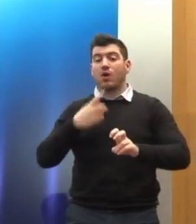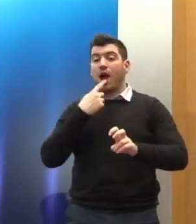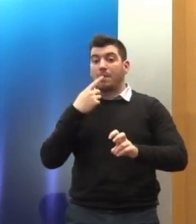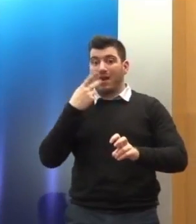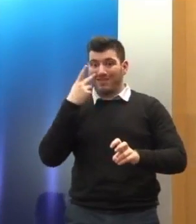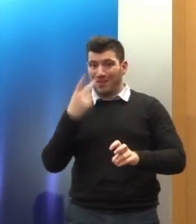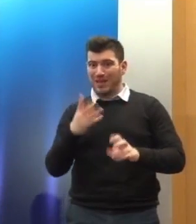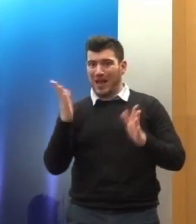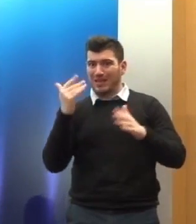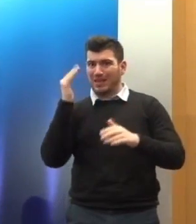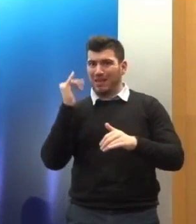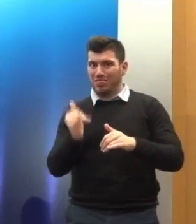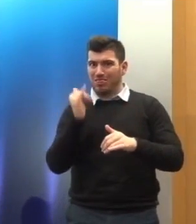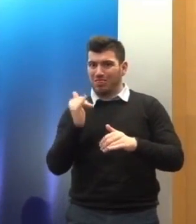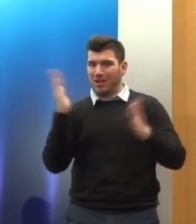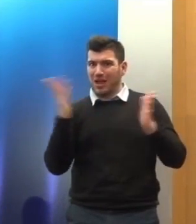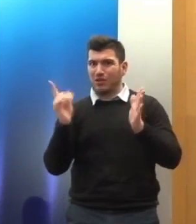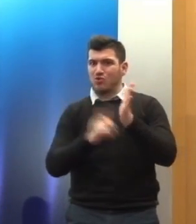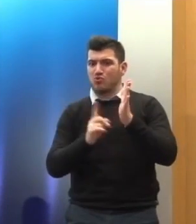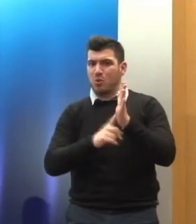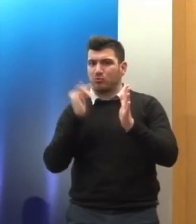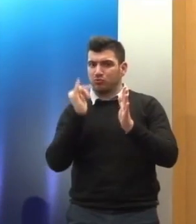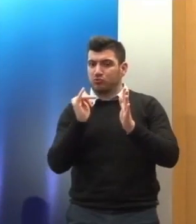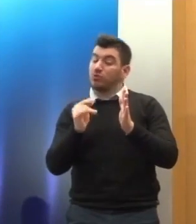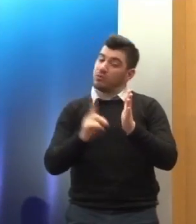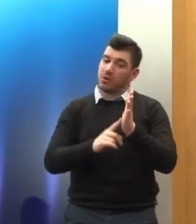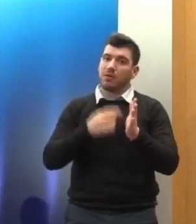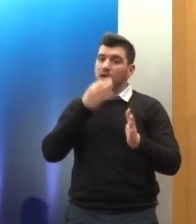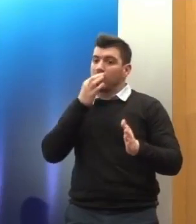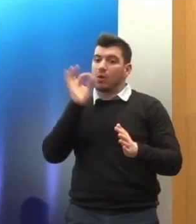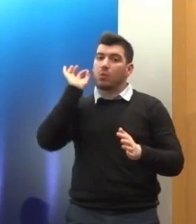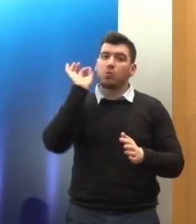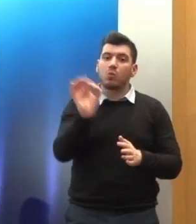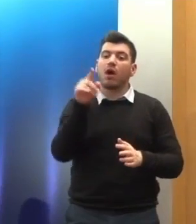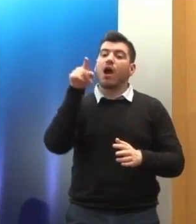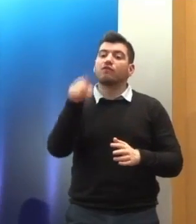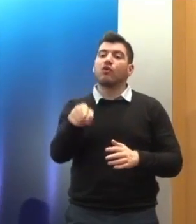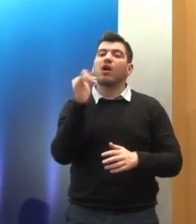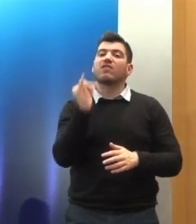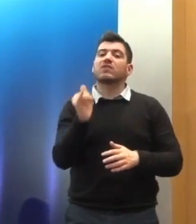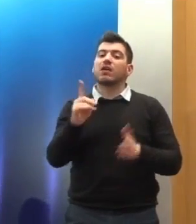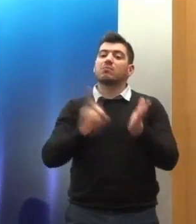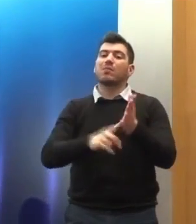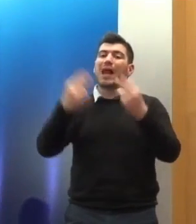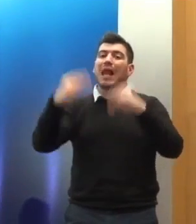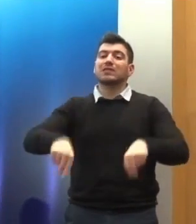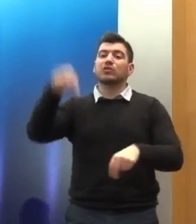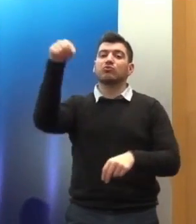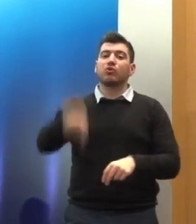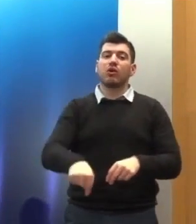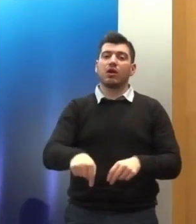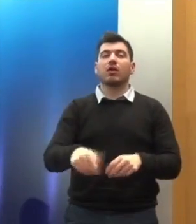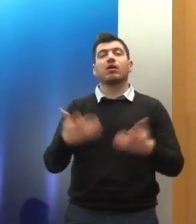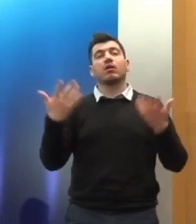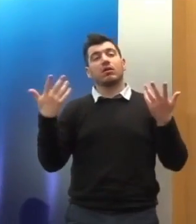έχουν αναλυφθεί, καθυστερήσεις που υπάρχουν, τα νομοθετικά μέτρα που πρέπει να λυφθούν. Και βεβαίως όλα αυτά σε μια αλληλεπίδραση με ένα